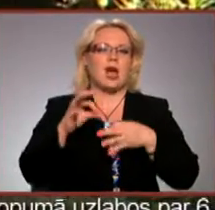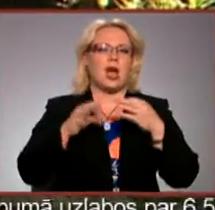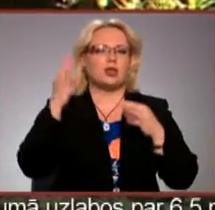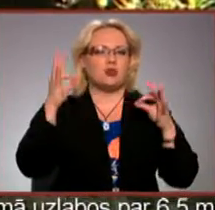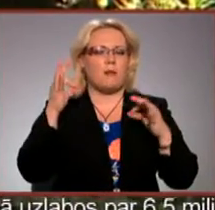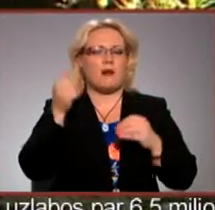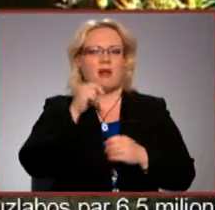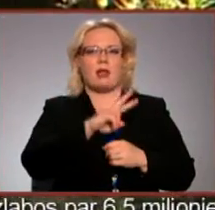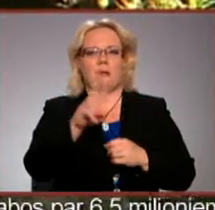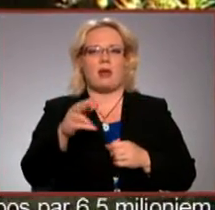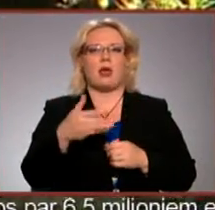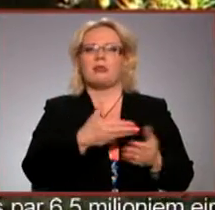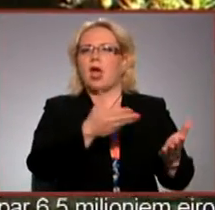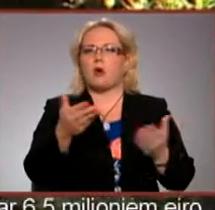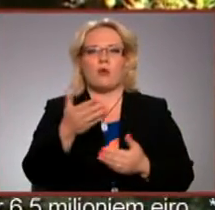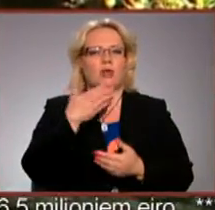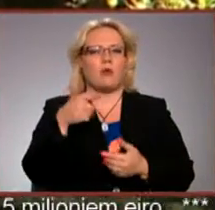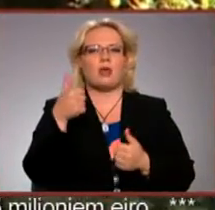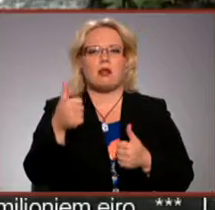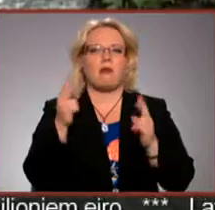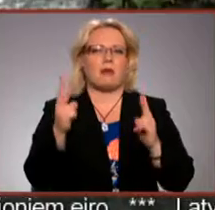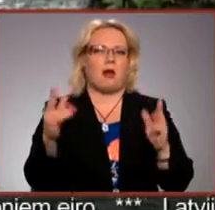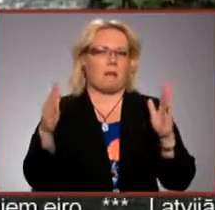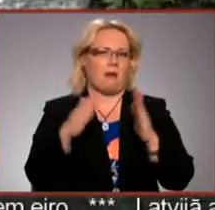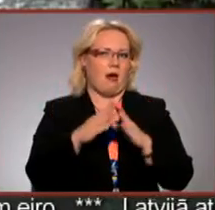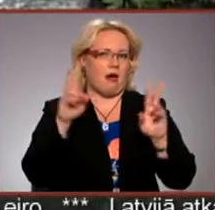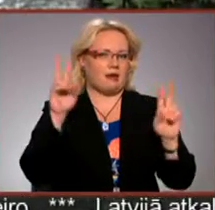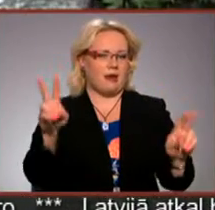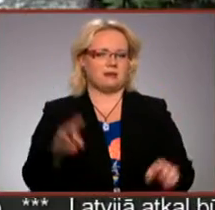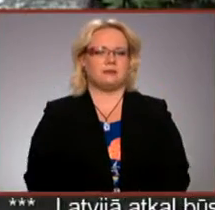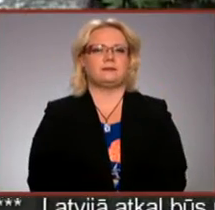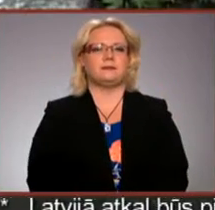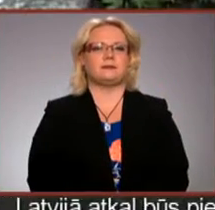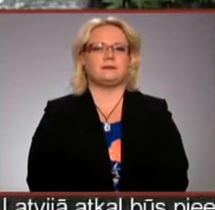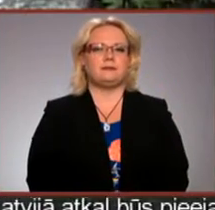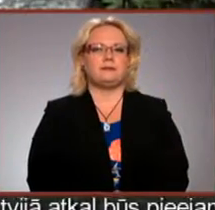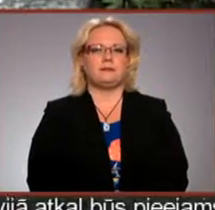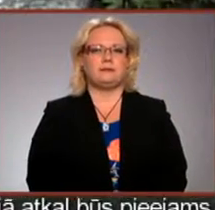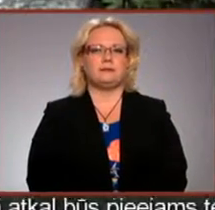kā zināms, nekur nav tik labi, kā mājās. Sandra Leitāna, Andris Spāns, TV Spektrs.